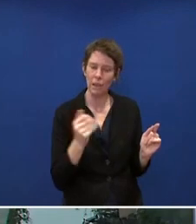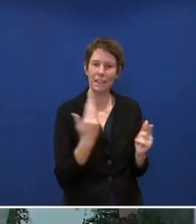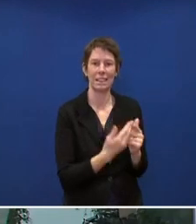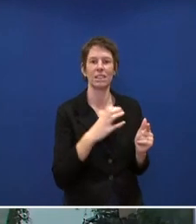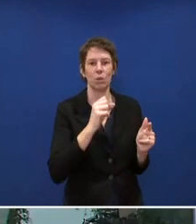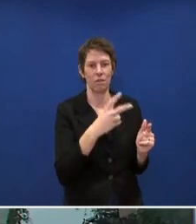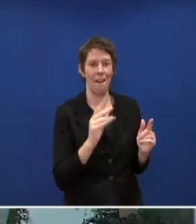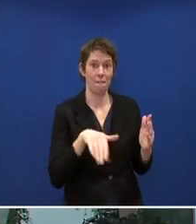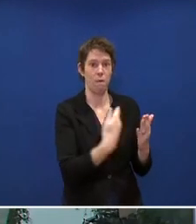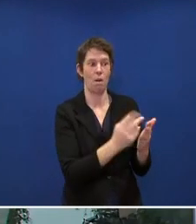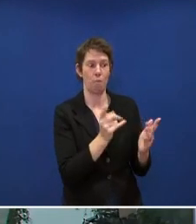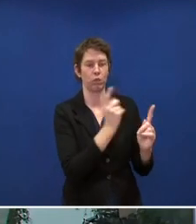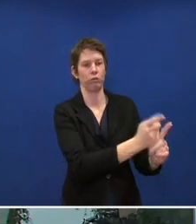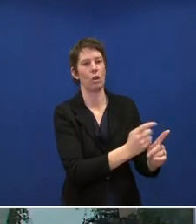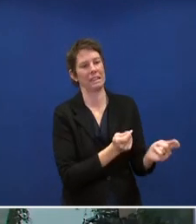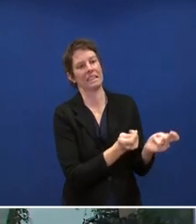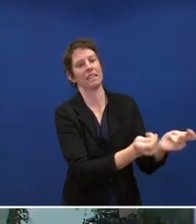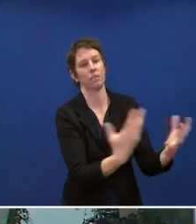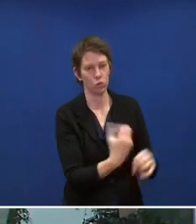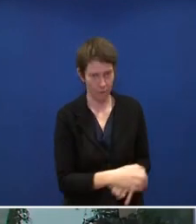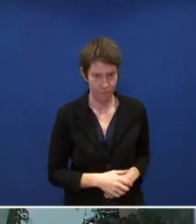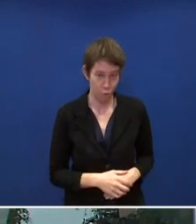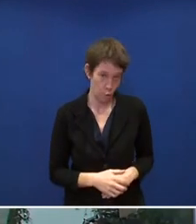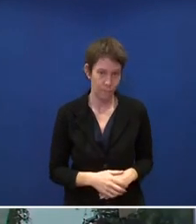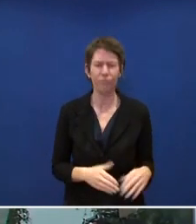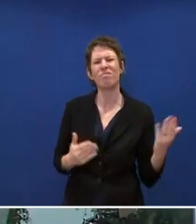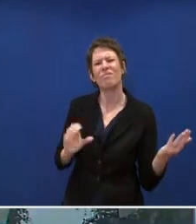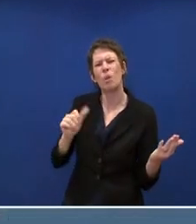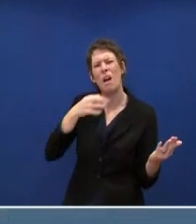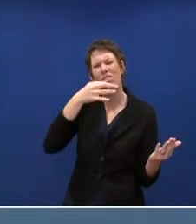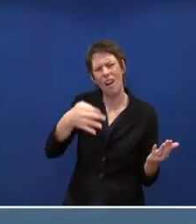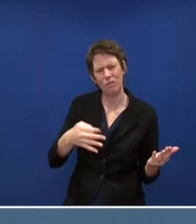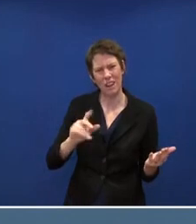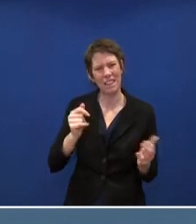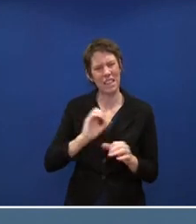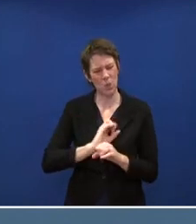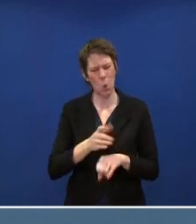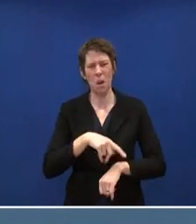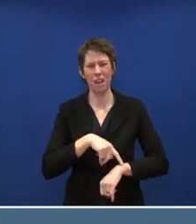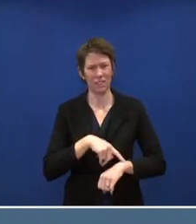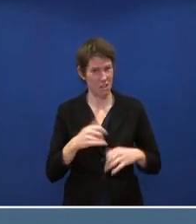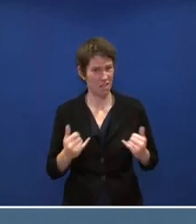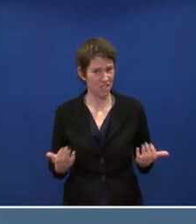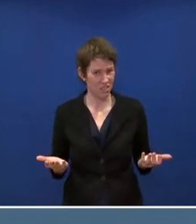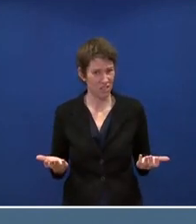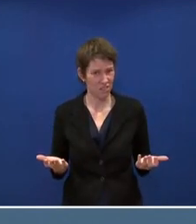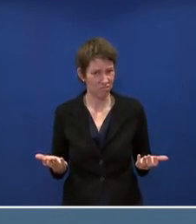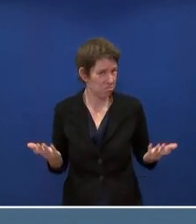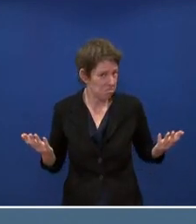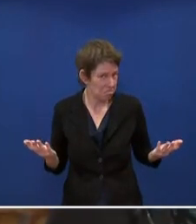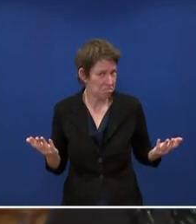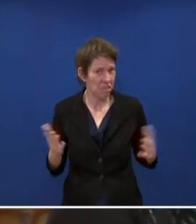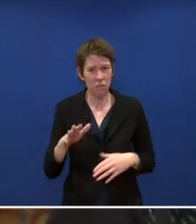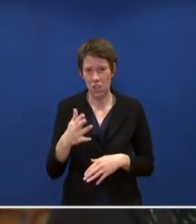CO2-Vergaben einzuhalten. Ich habe noch mal Nachfrage. Jetzt zu Corona-Zeiten gibt es ja